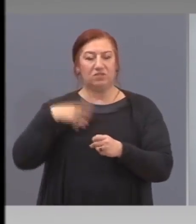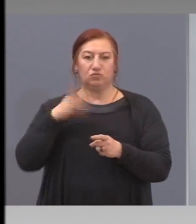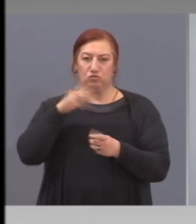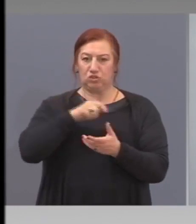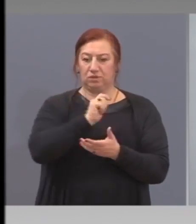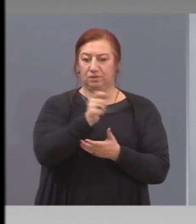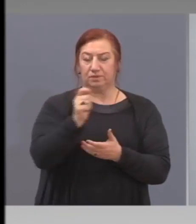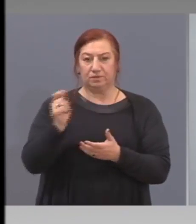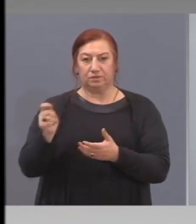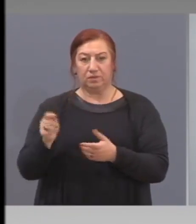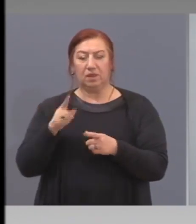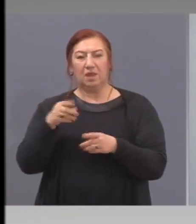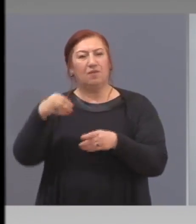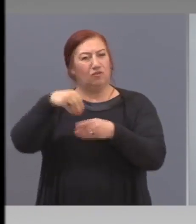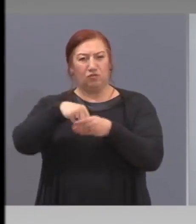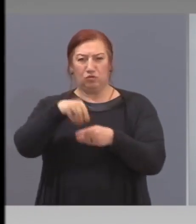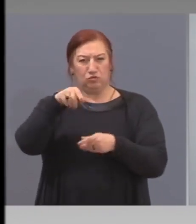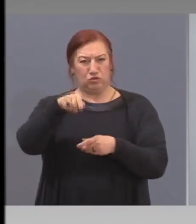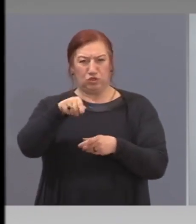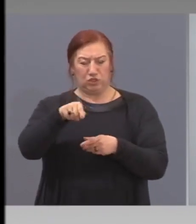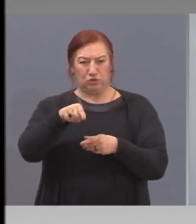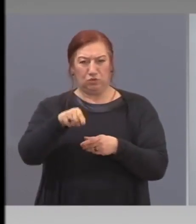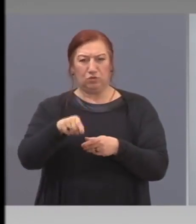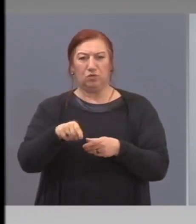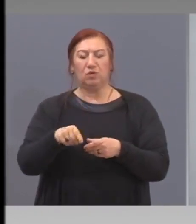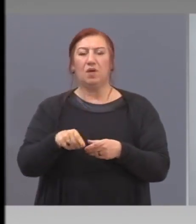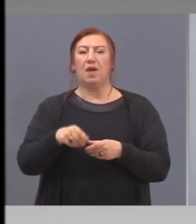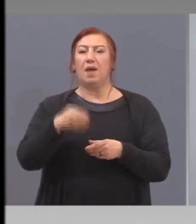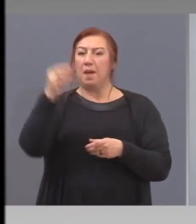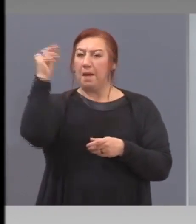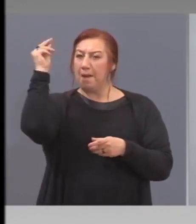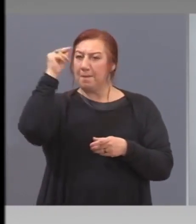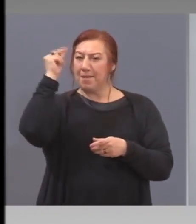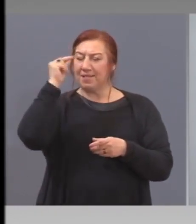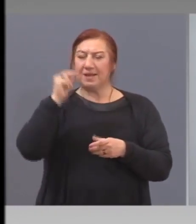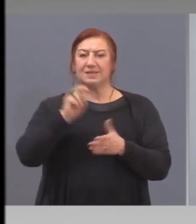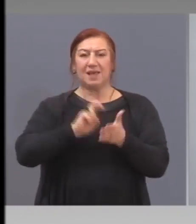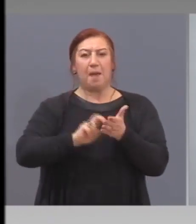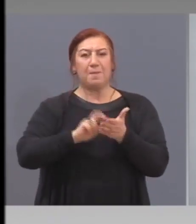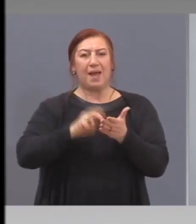в това число капитализираме Българската банка за развитие,